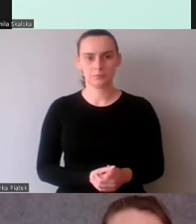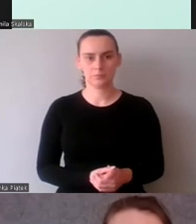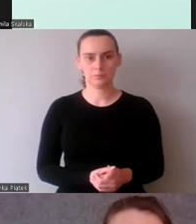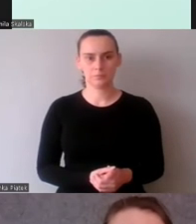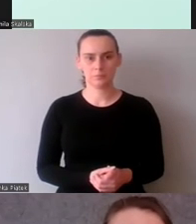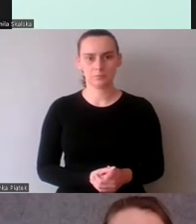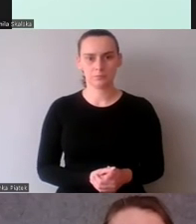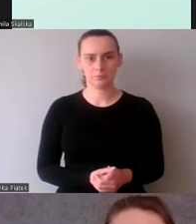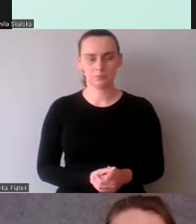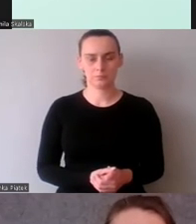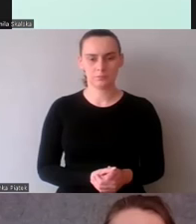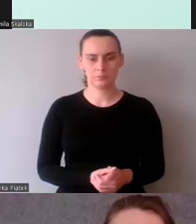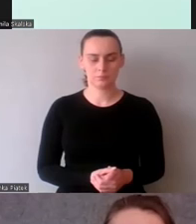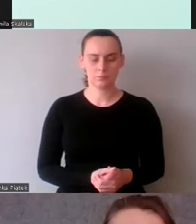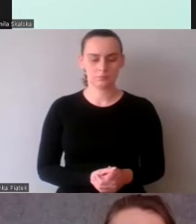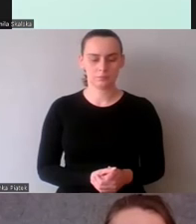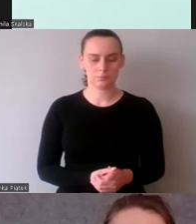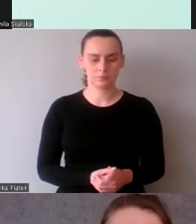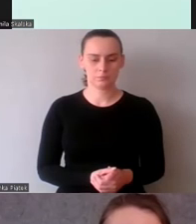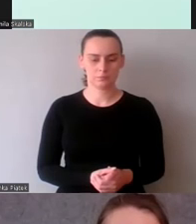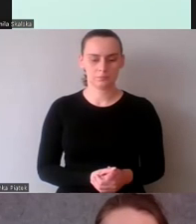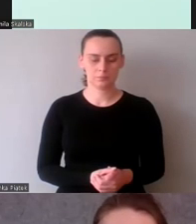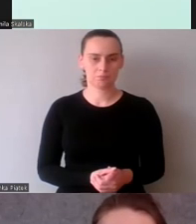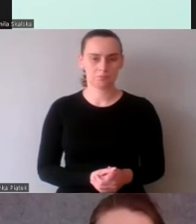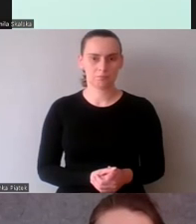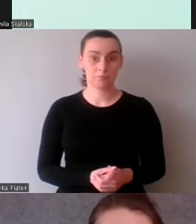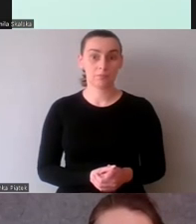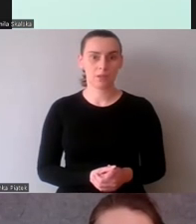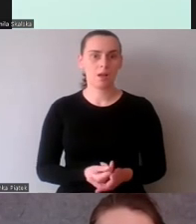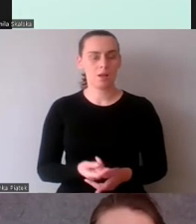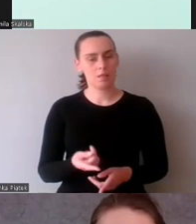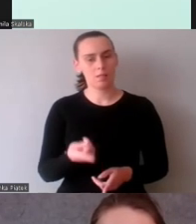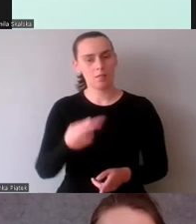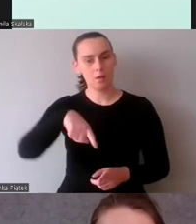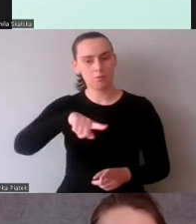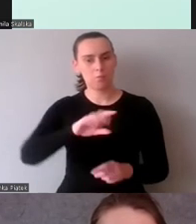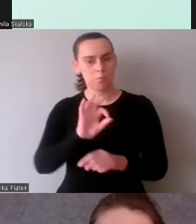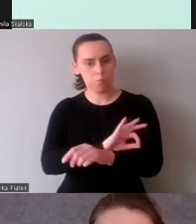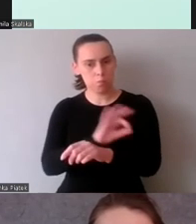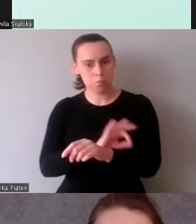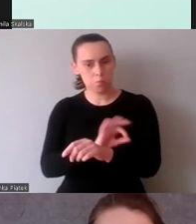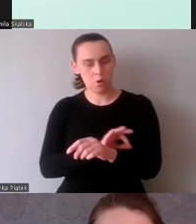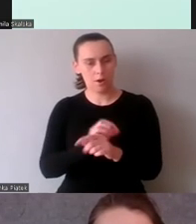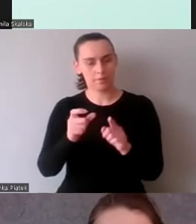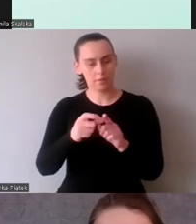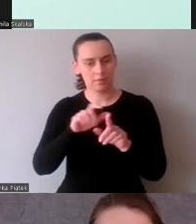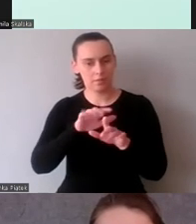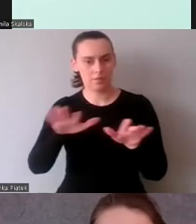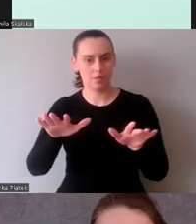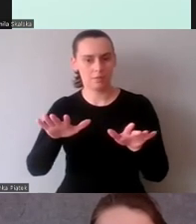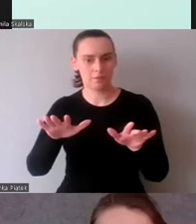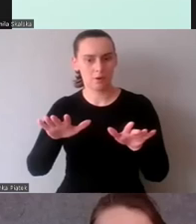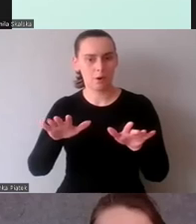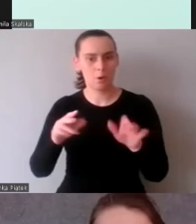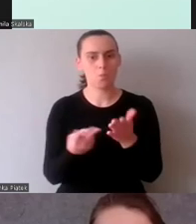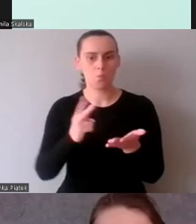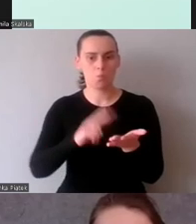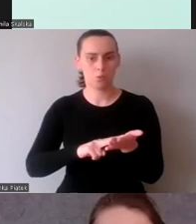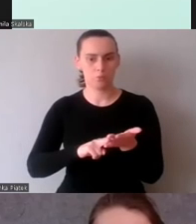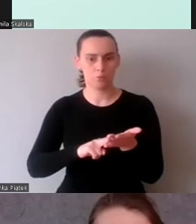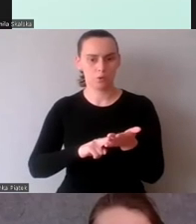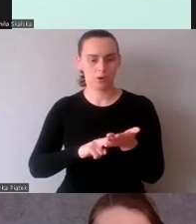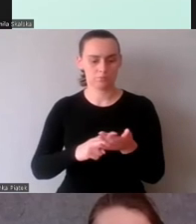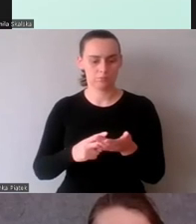jest to coś zdefiniowane w ramach naszego projektu. Podwójna sekwencja to wypowiedź oryginalna plus